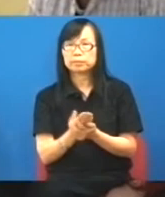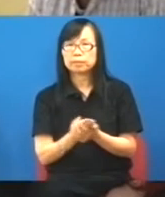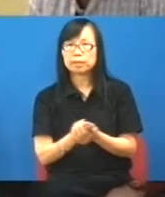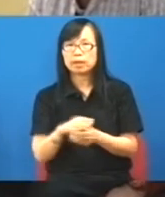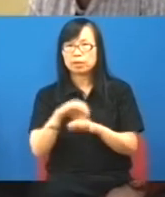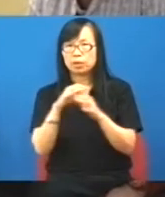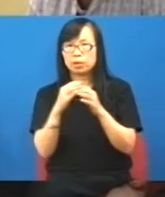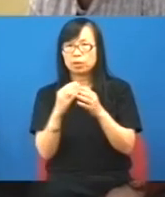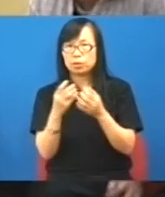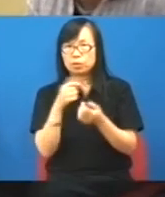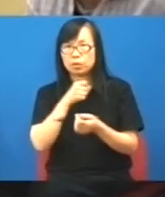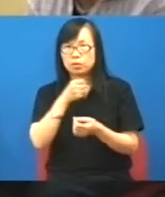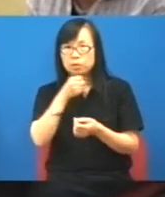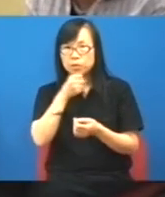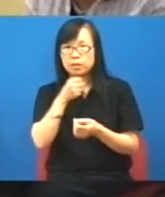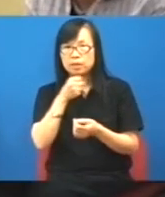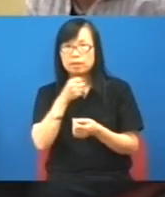所以大家對於傳媒